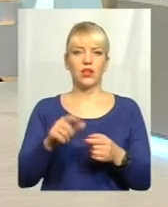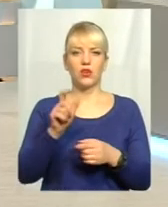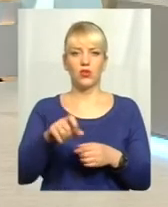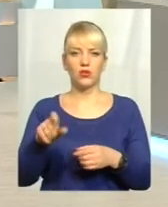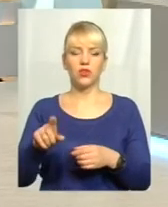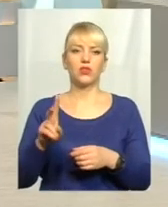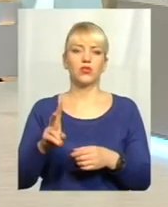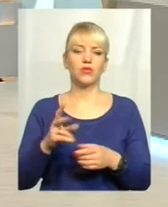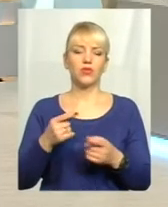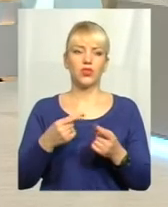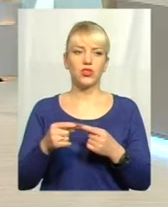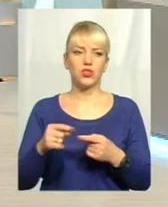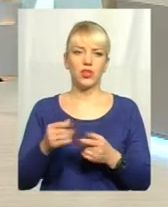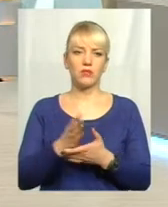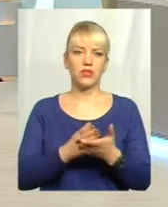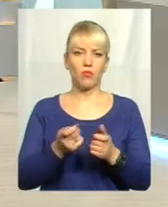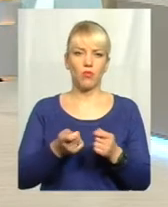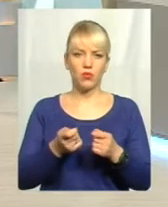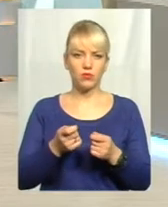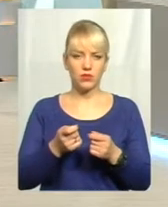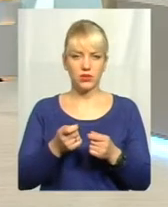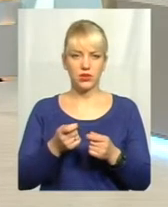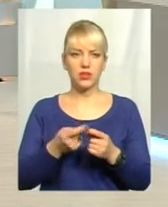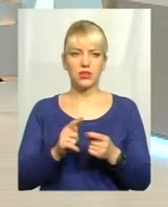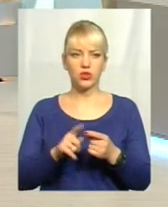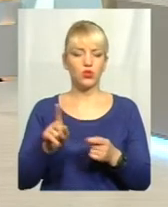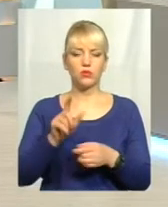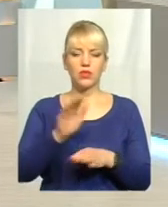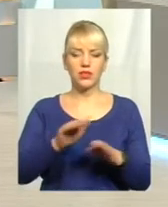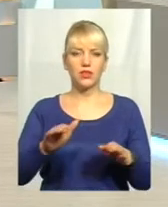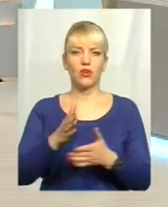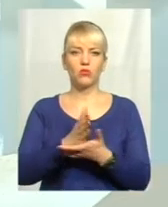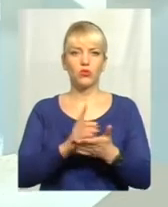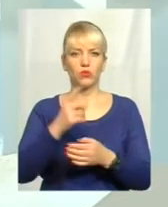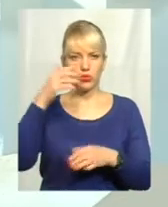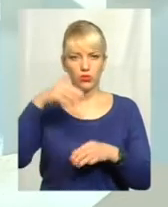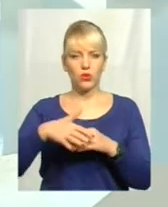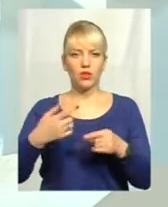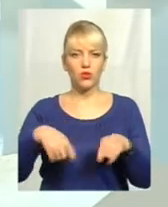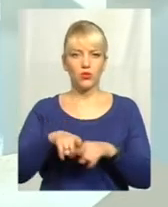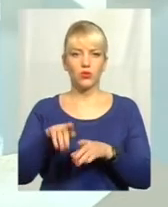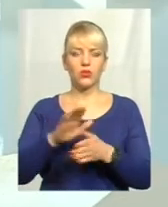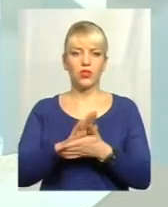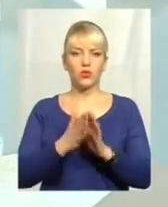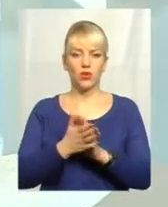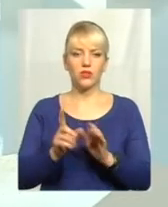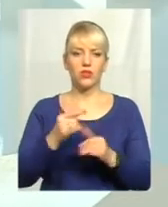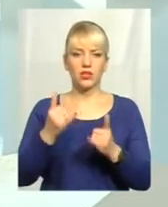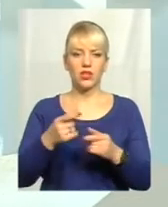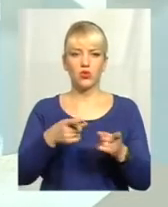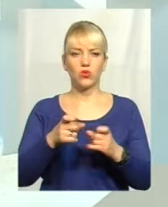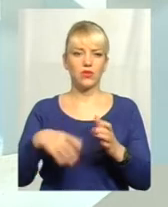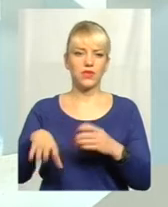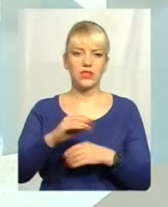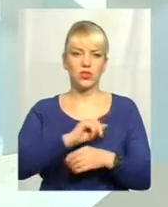отримання якихось інших адміністративних послуг, все ж таки ці діти обслуговувалися, тому що ми розуміємо цю ситуацію, і зараз максимально долучимо всіх